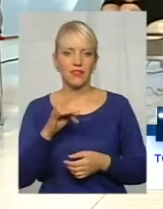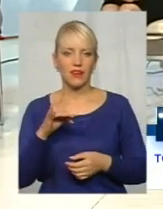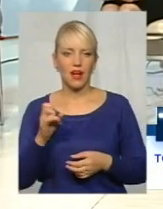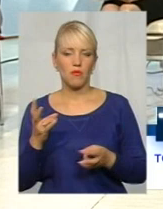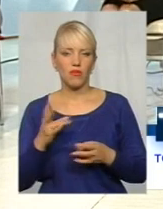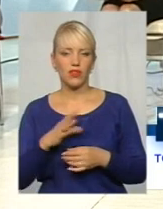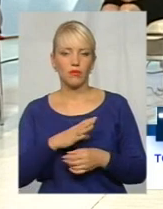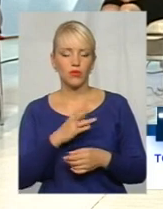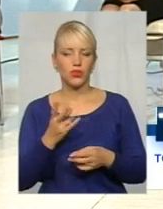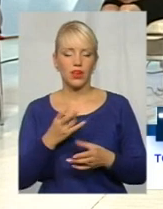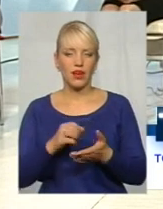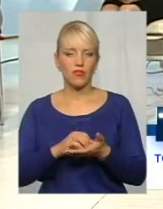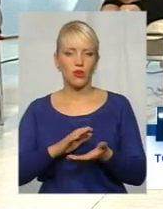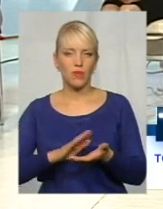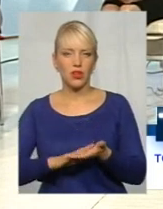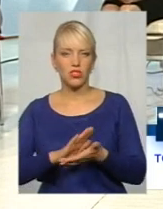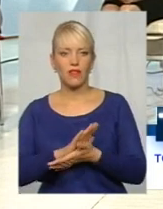бути, яка відображена в договорі.